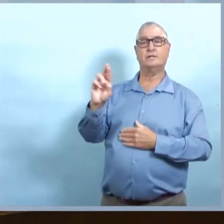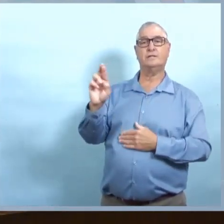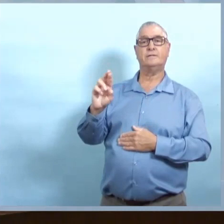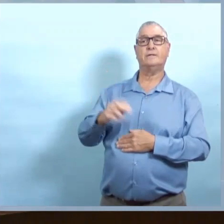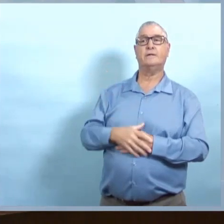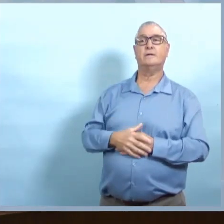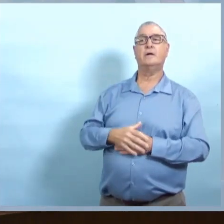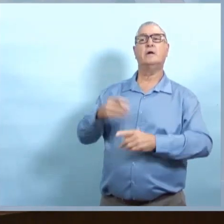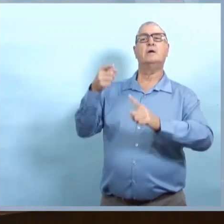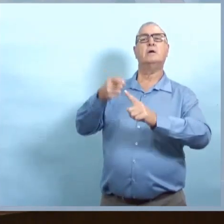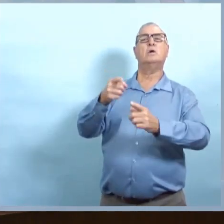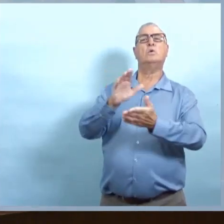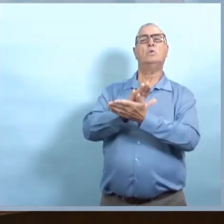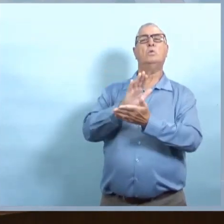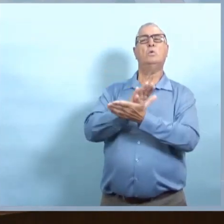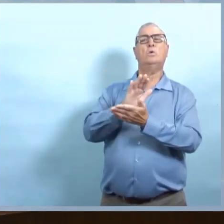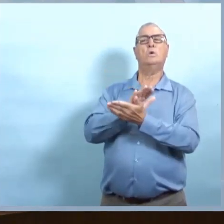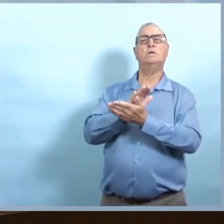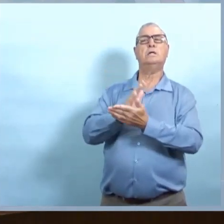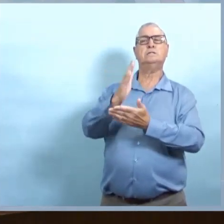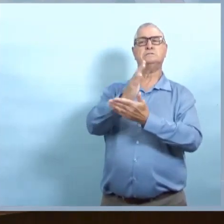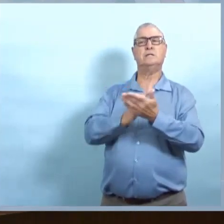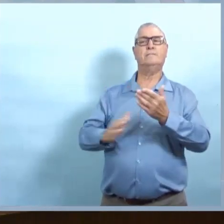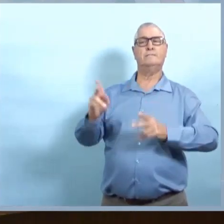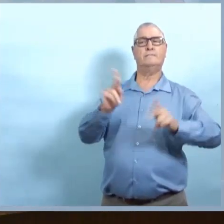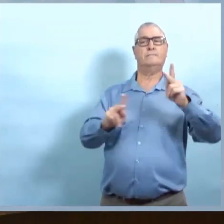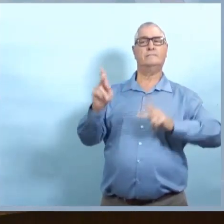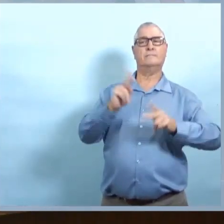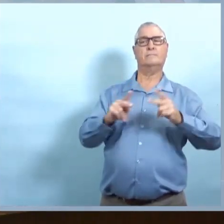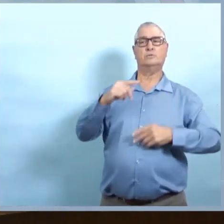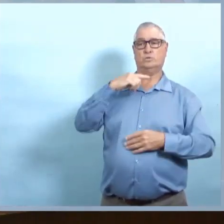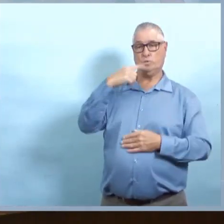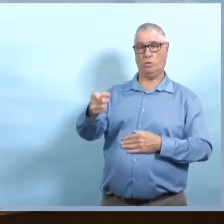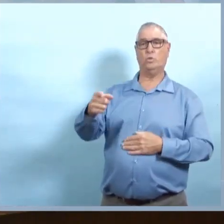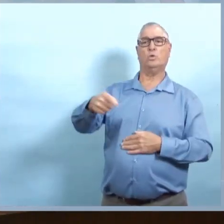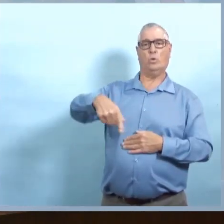que nous avons trouvé. The CTV, John,